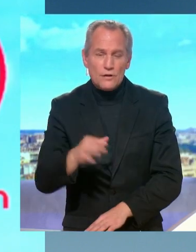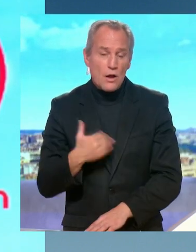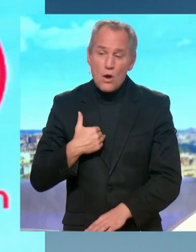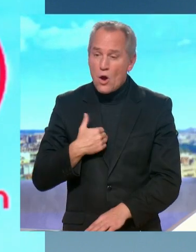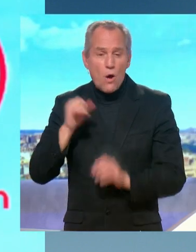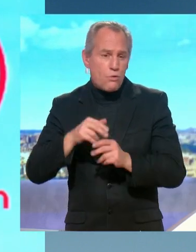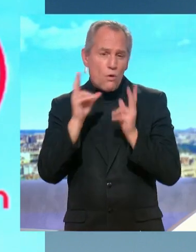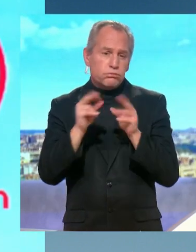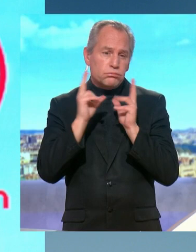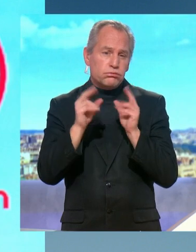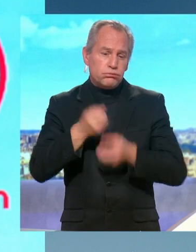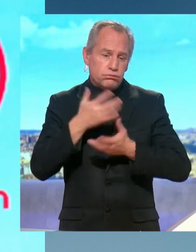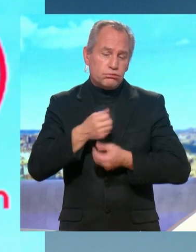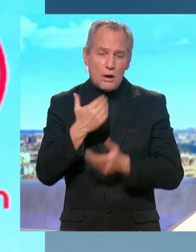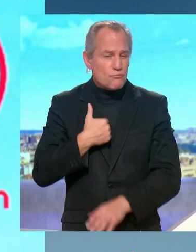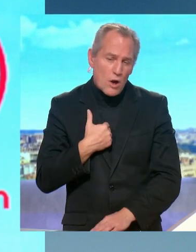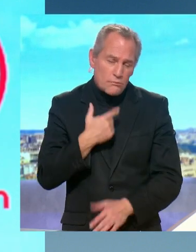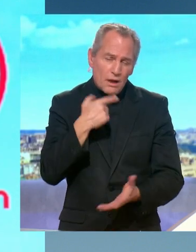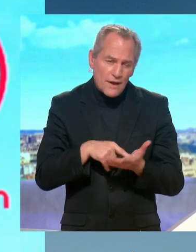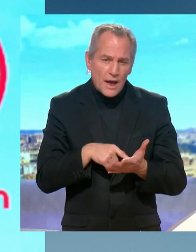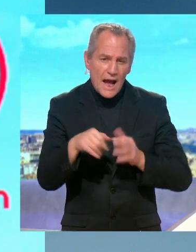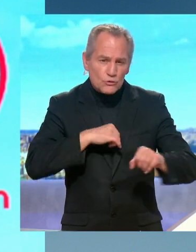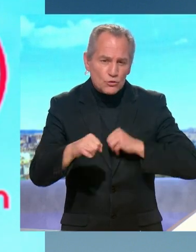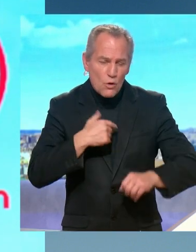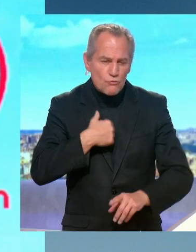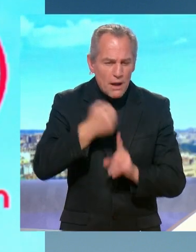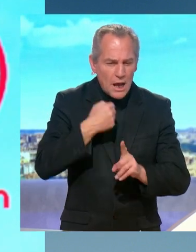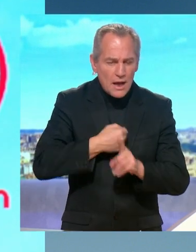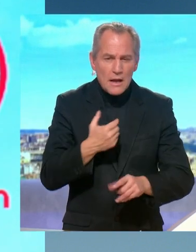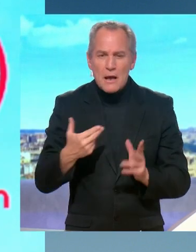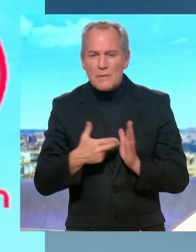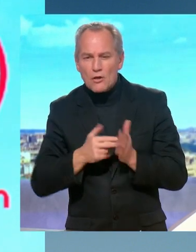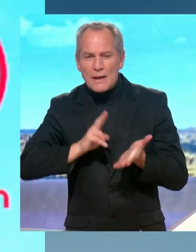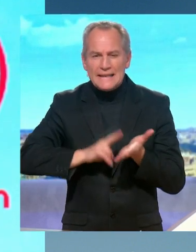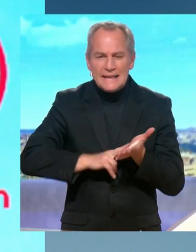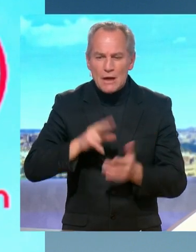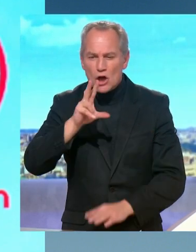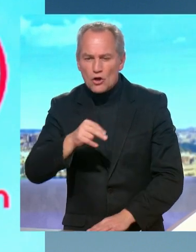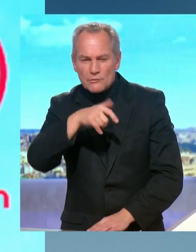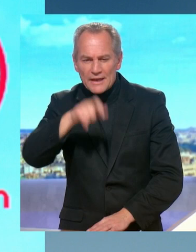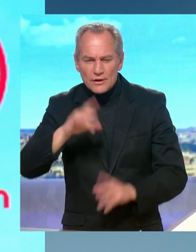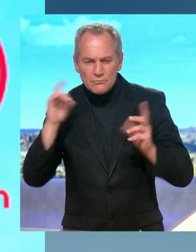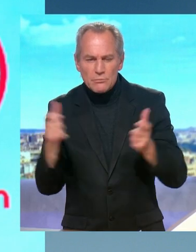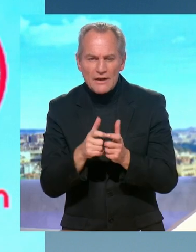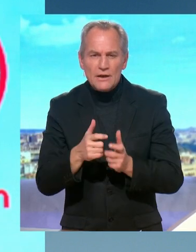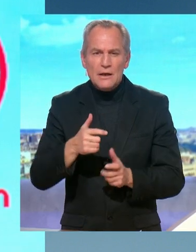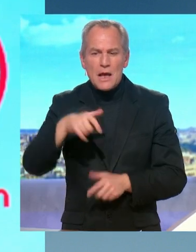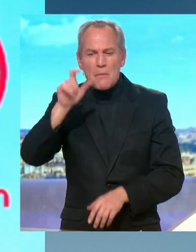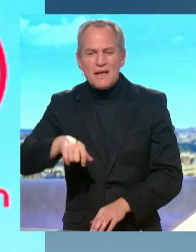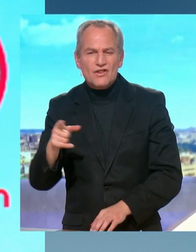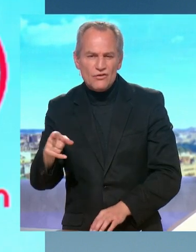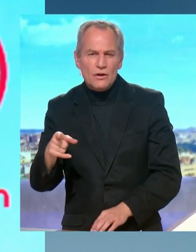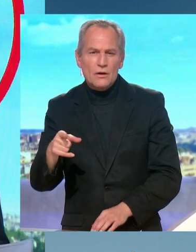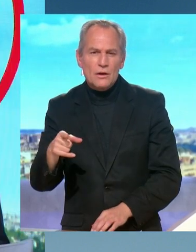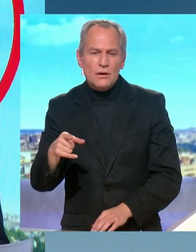me bats. Tous les jours avec les policiers et les gendarmes qui se battent. Quand je constate ce qui s'est passé à Nîmes, 30 interpellations, nous avons arrêté les assassins de ce petit